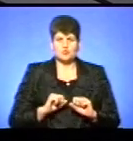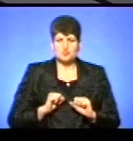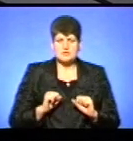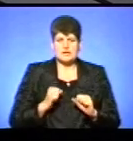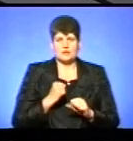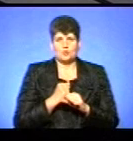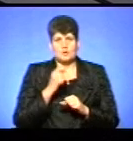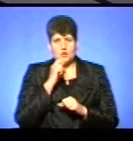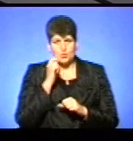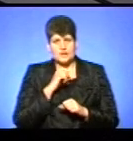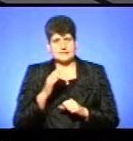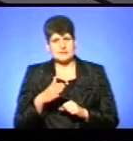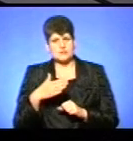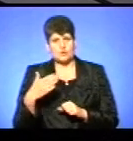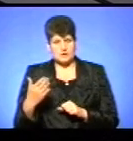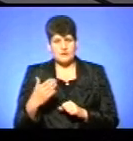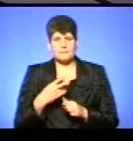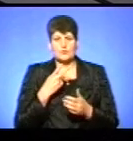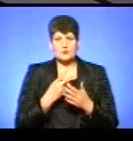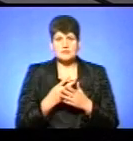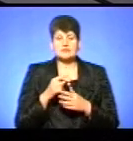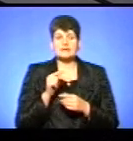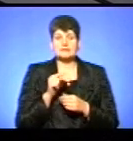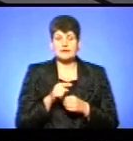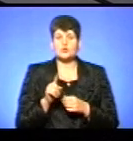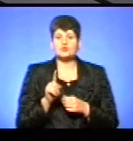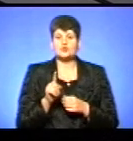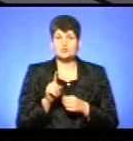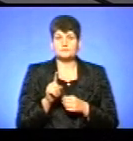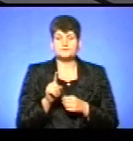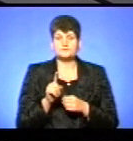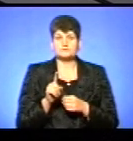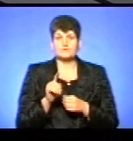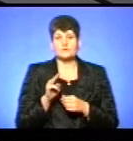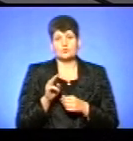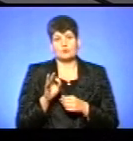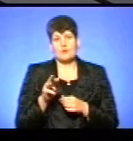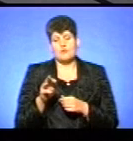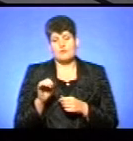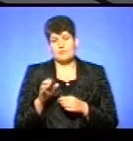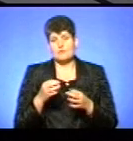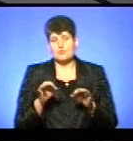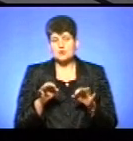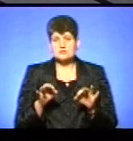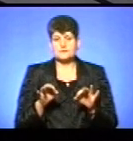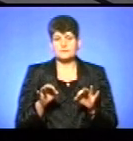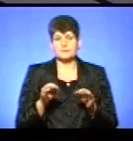які робила українська сторона, вказувала все на те, що ми приближаємося до отримання Томосу.